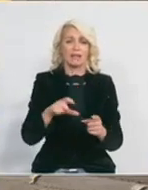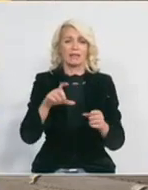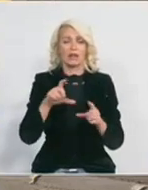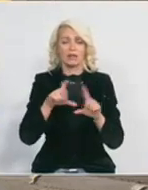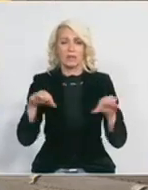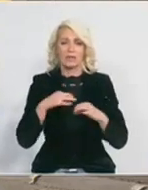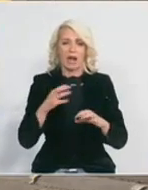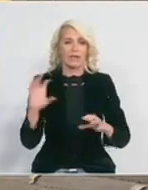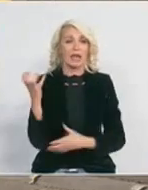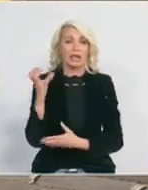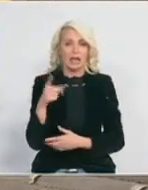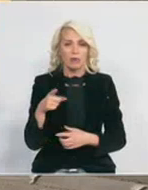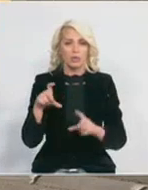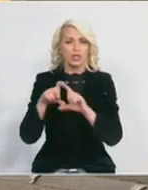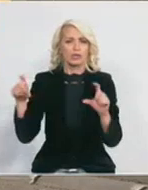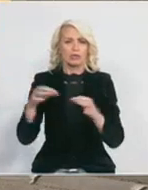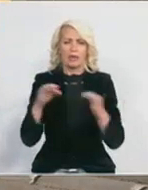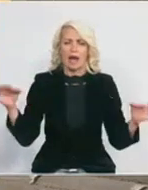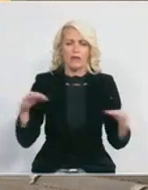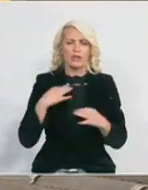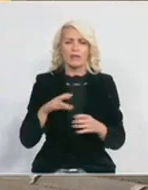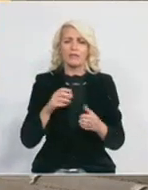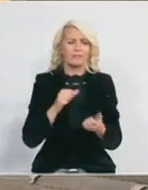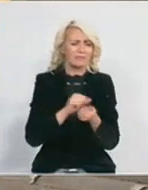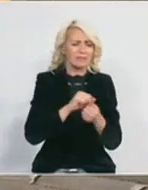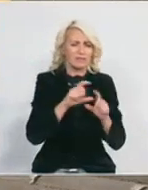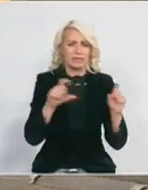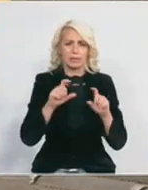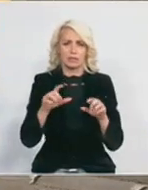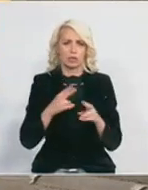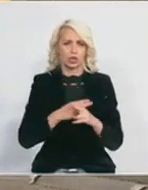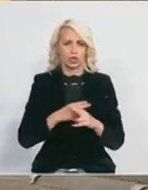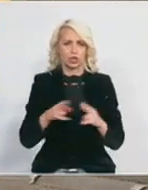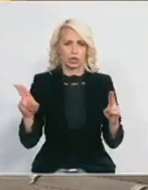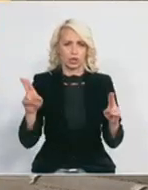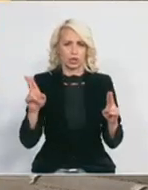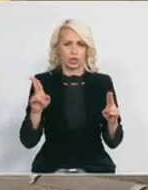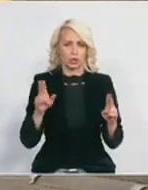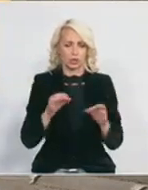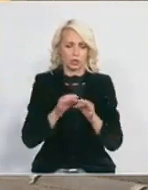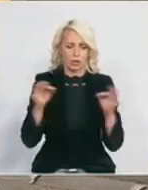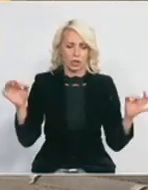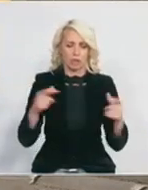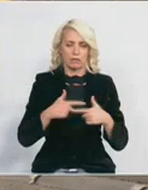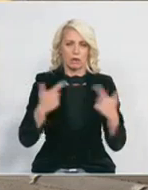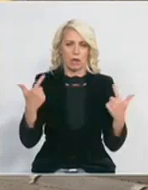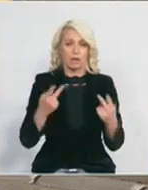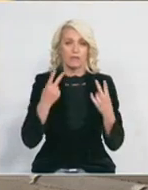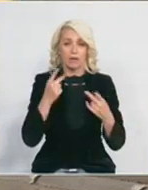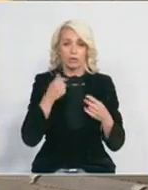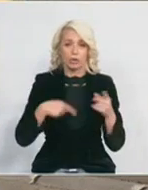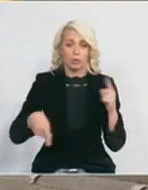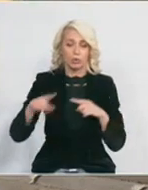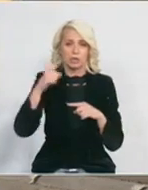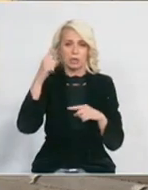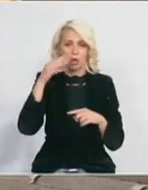Hitnom pomoći, Istitutom za javno zdravlje, svim drugim institucijama, potpuno čisto igramo. I mislim da je jako važno da ljudi znaju da